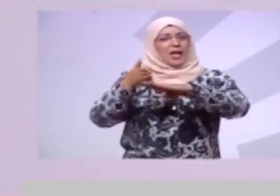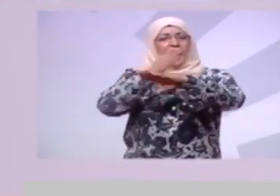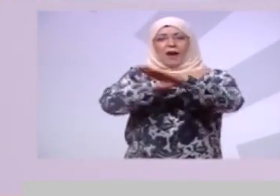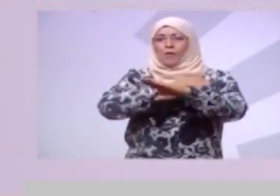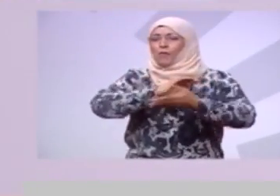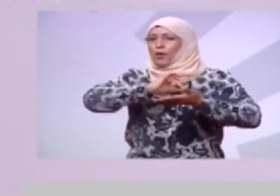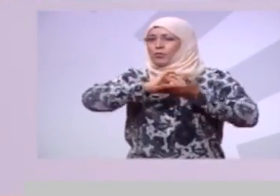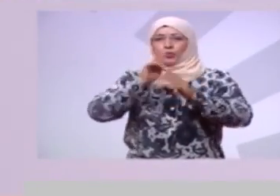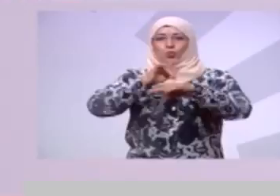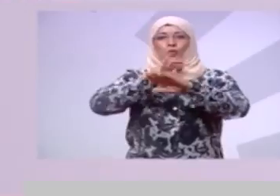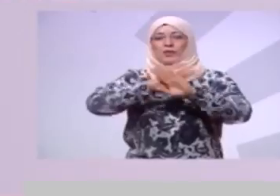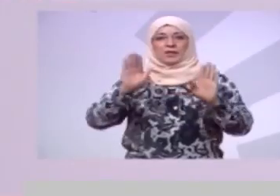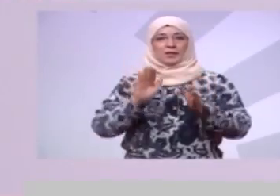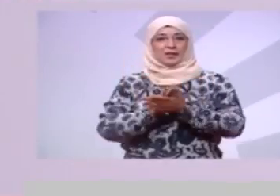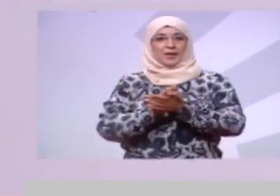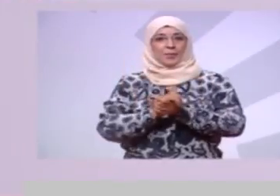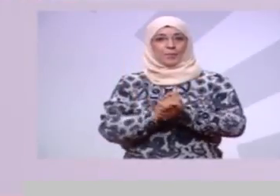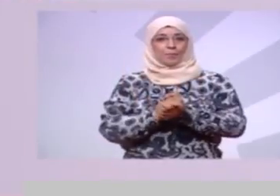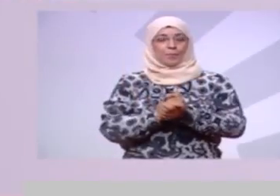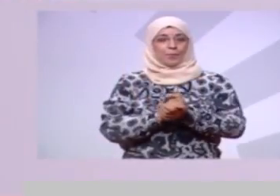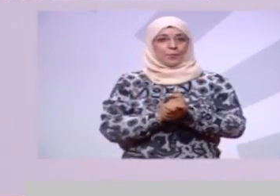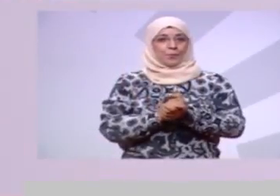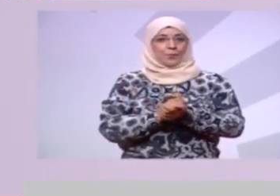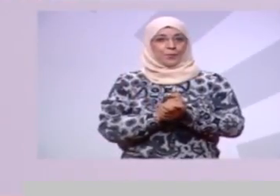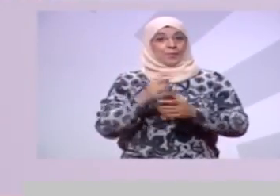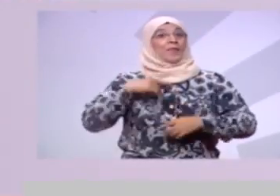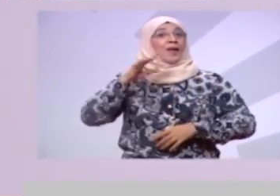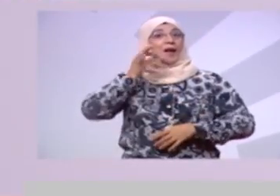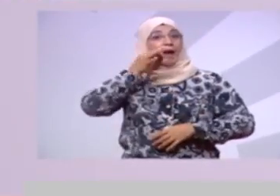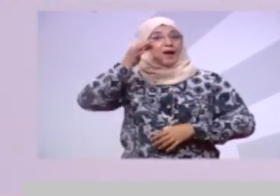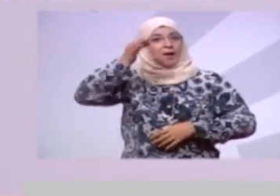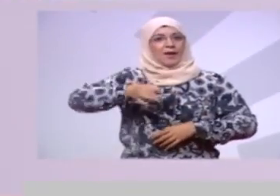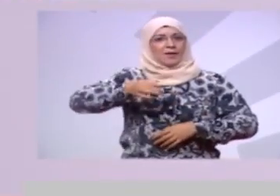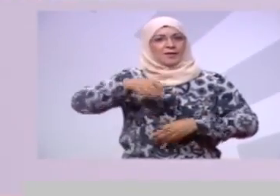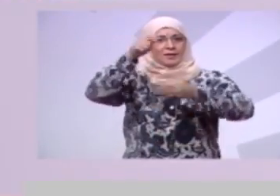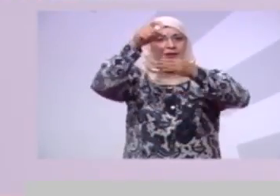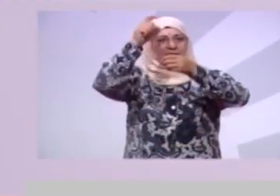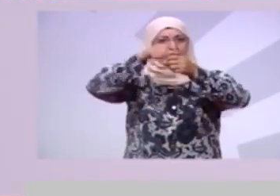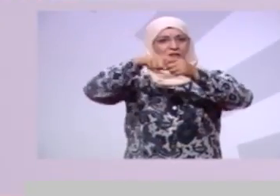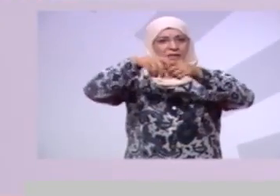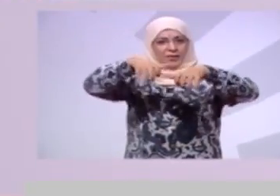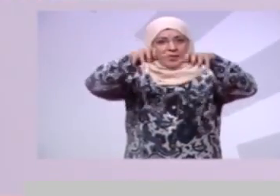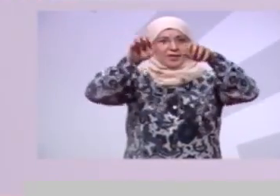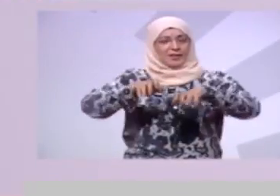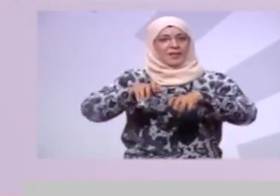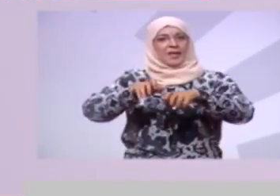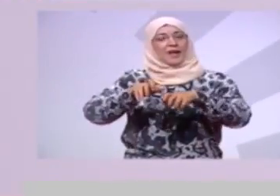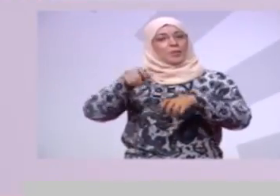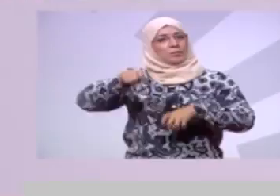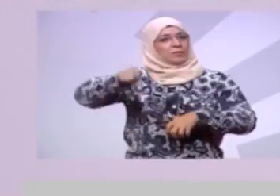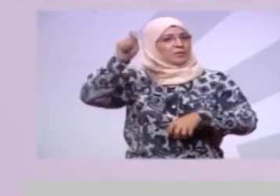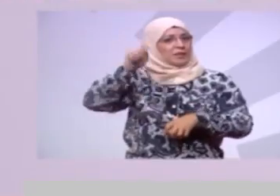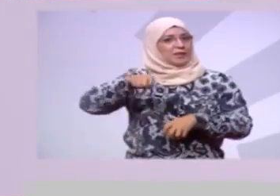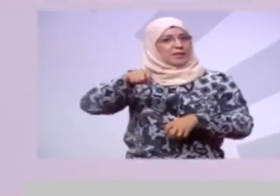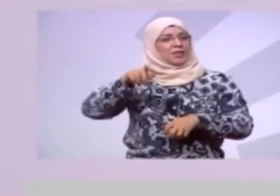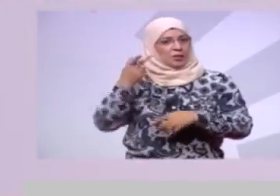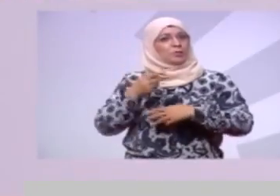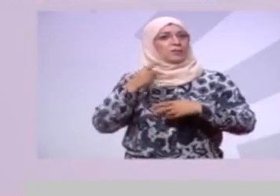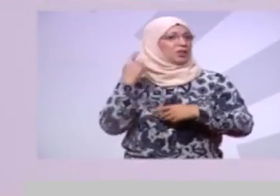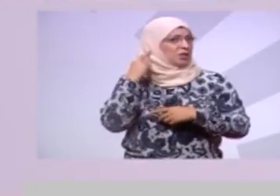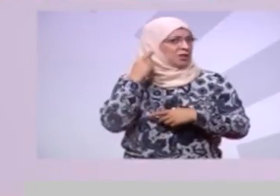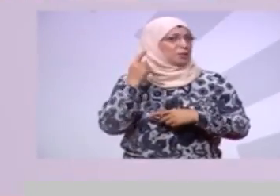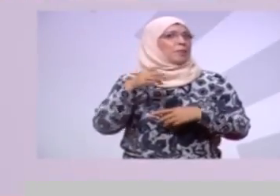حاجة حتى جين ديكليك قررت نشارك في الانتخابات التشريعية بش نخدم بلادي وبش نسمع ونسمع صوت الشباب